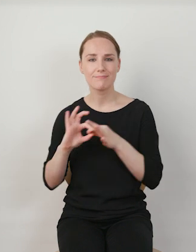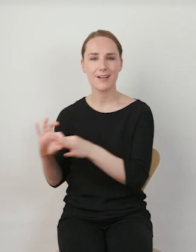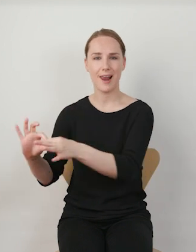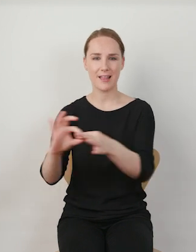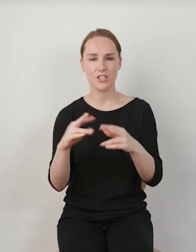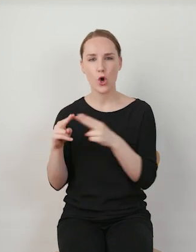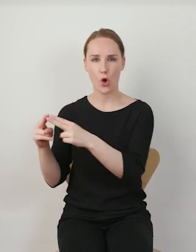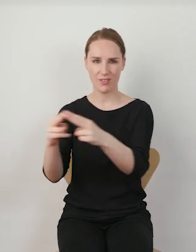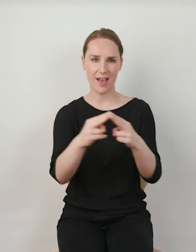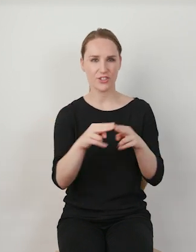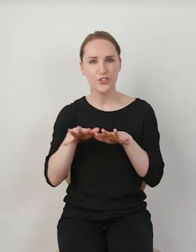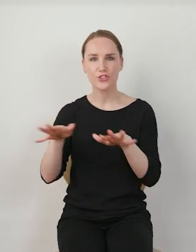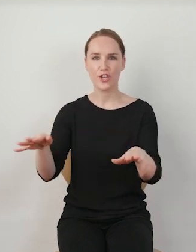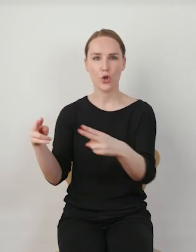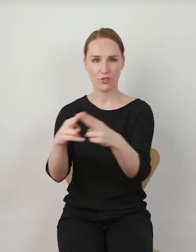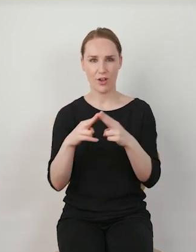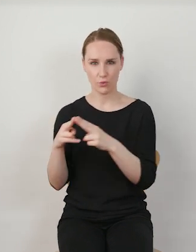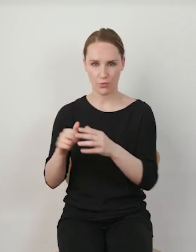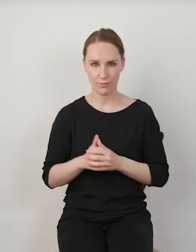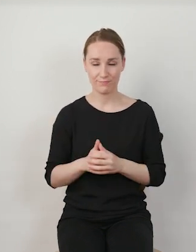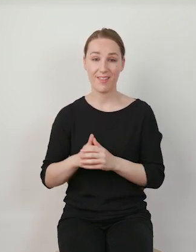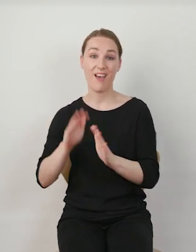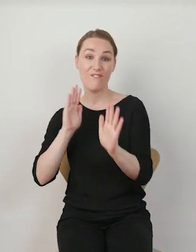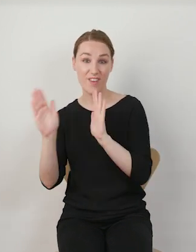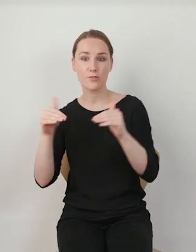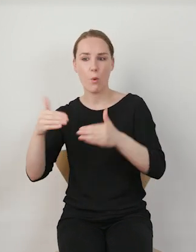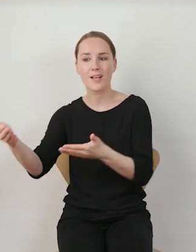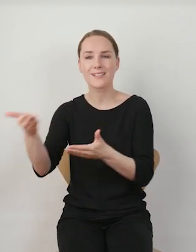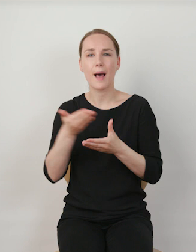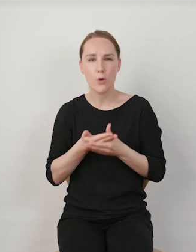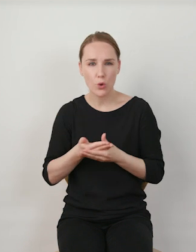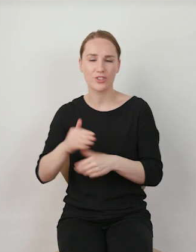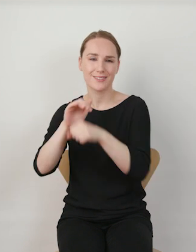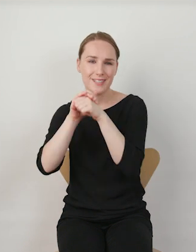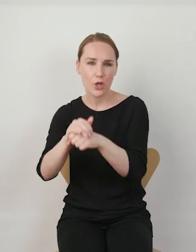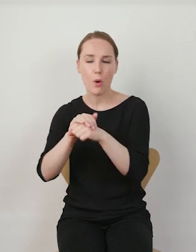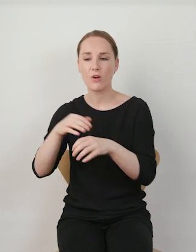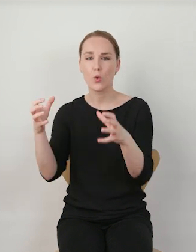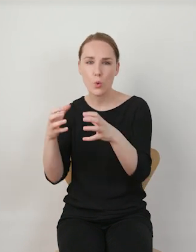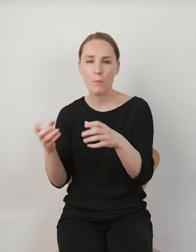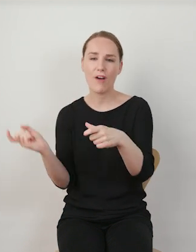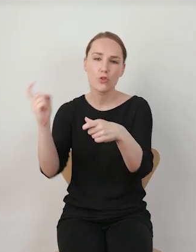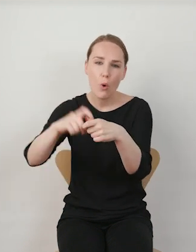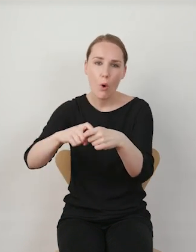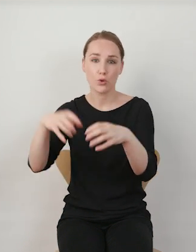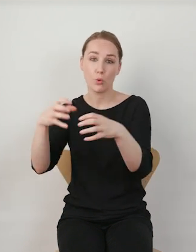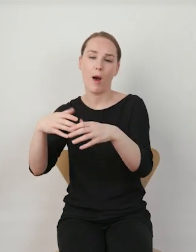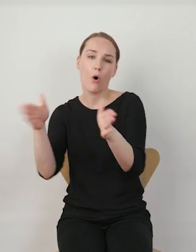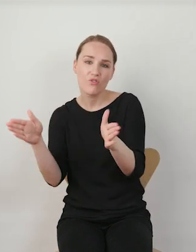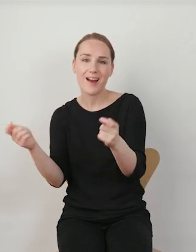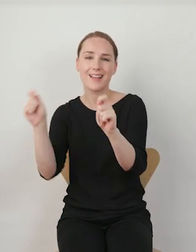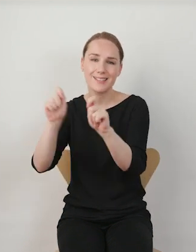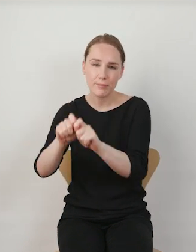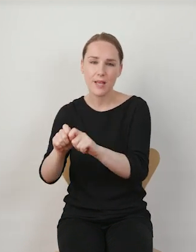społecznościową, czyli sieć kontaktów. Na Facebooku zapraszamy znajomych, dołączamy do grup otwartych, zamkniętych, możemy